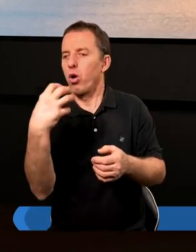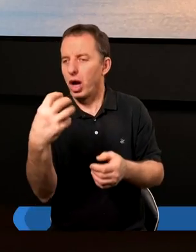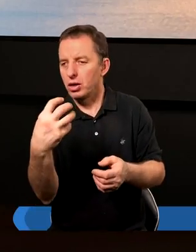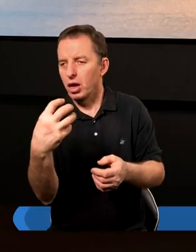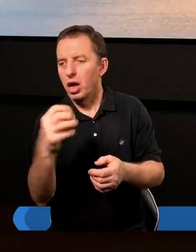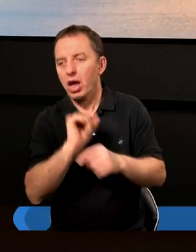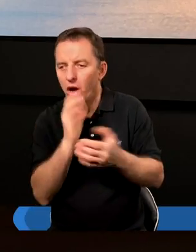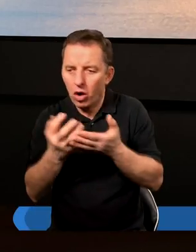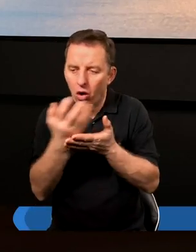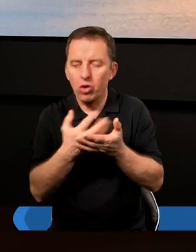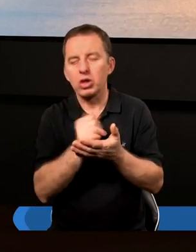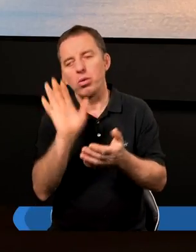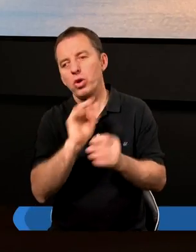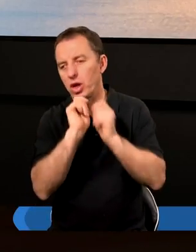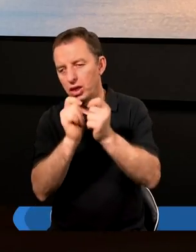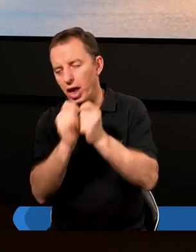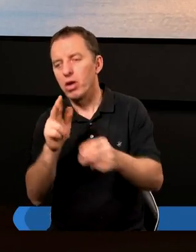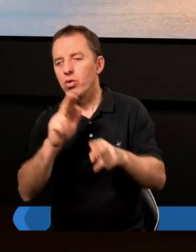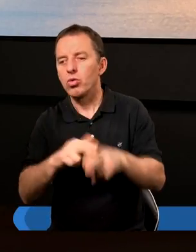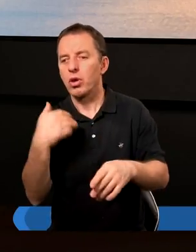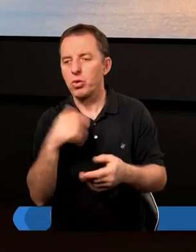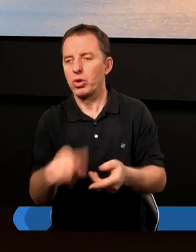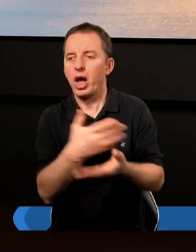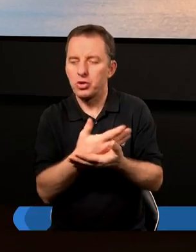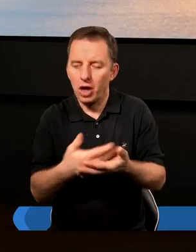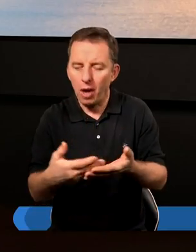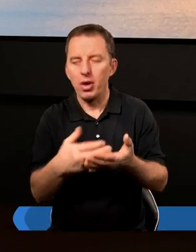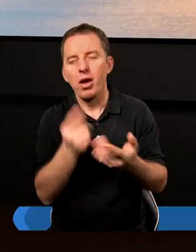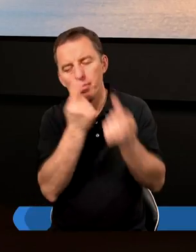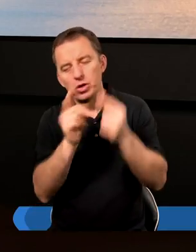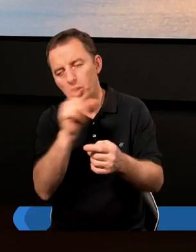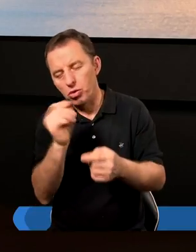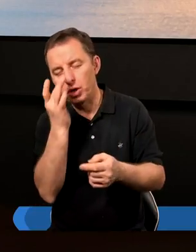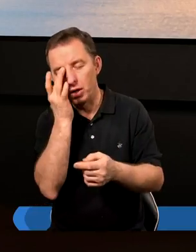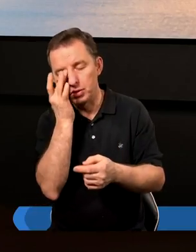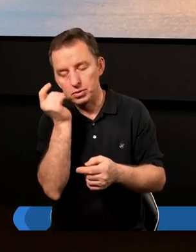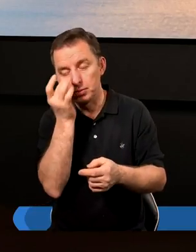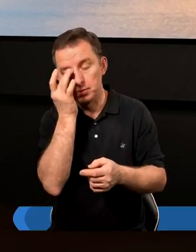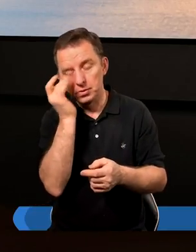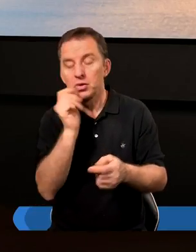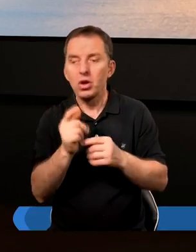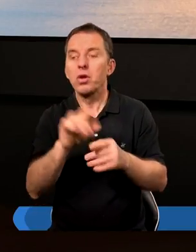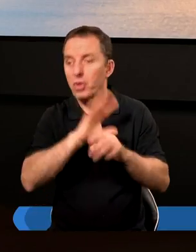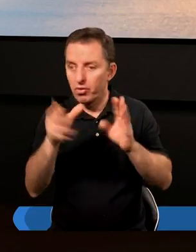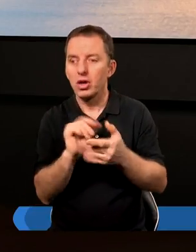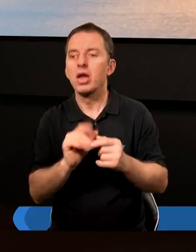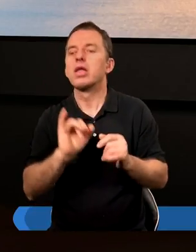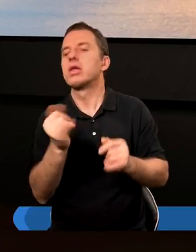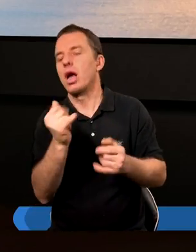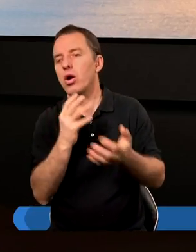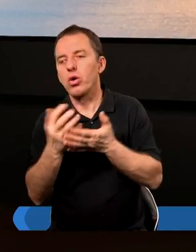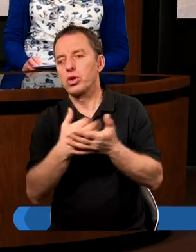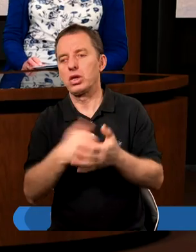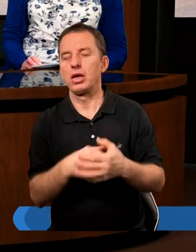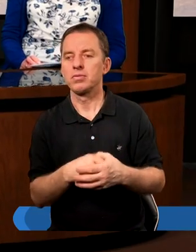ale korzystał z bożych darów, które są na tej ziemi. I myślę, że wiele wniosków z tego możemy wyciągnąć. Jakie?